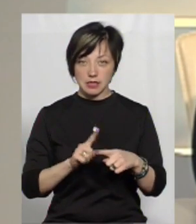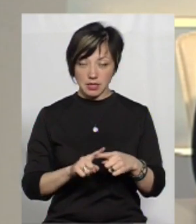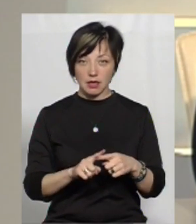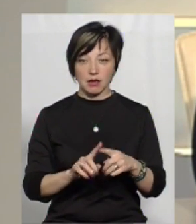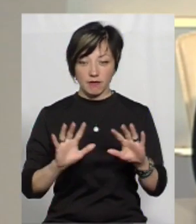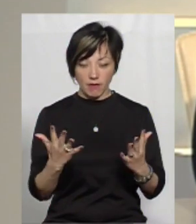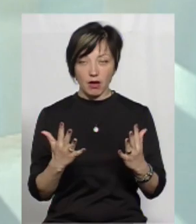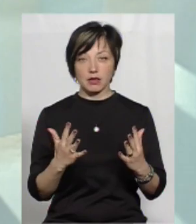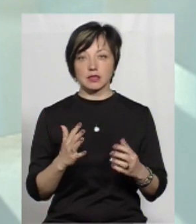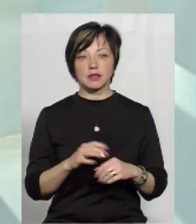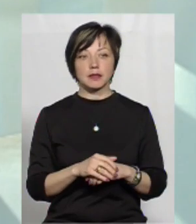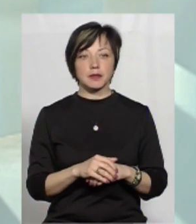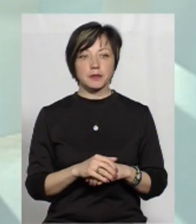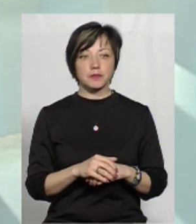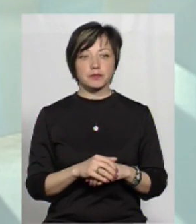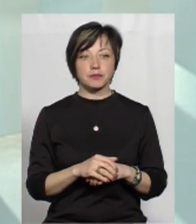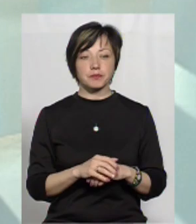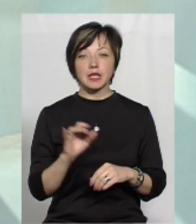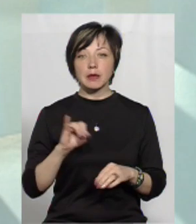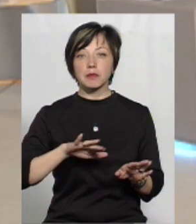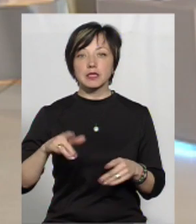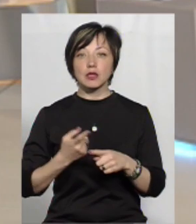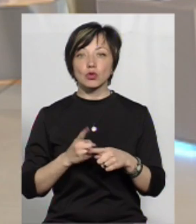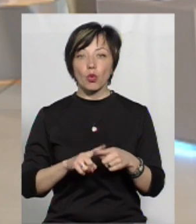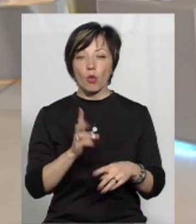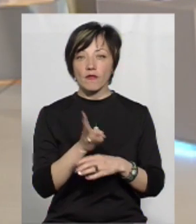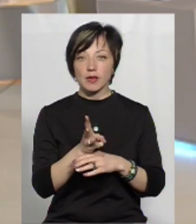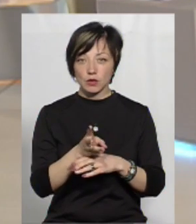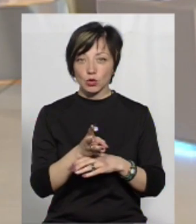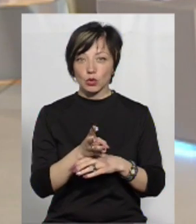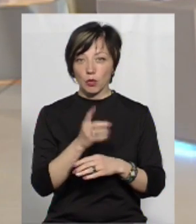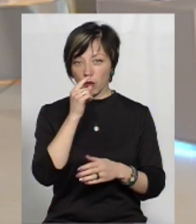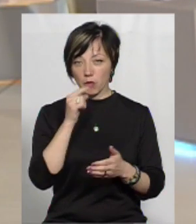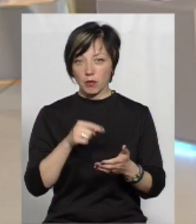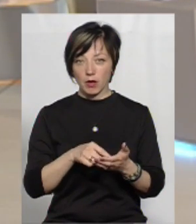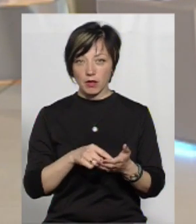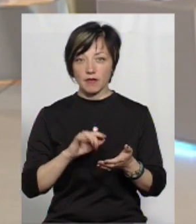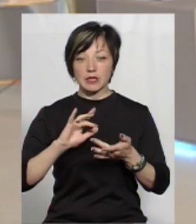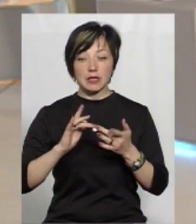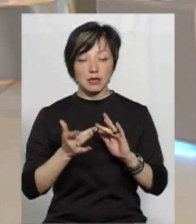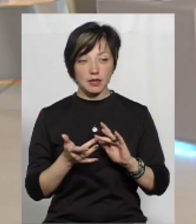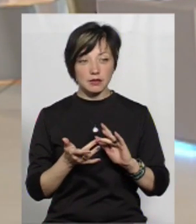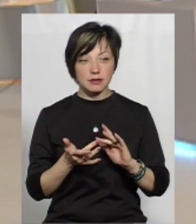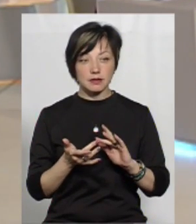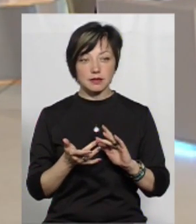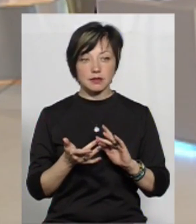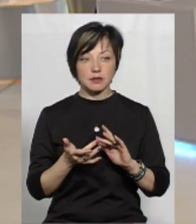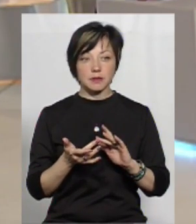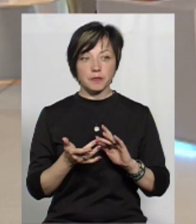цей факт. І після того, як відео розмістили в інтернеті,